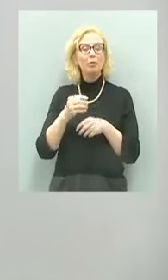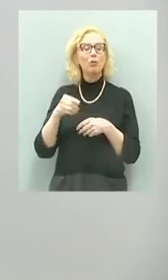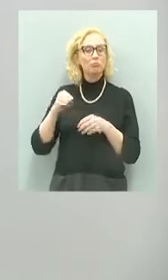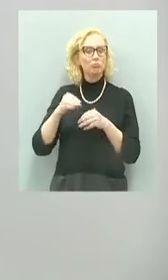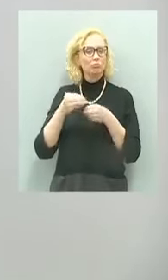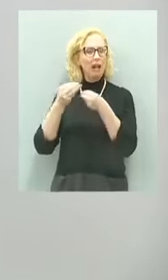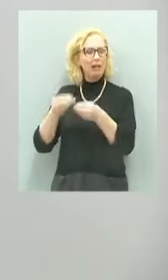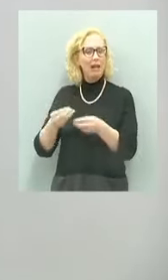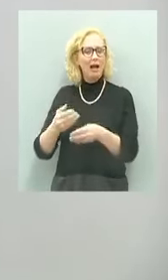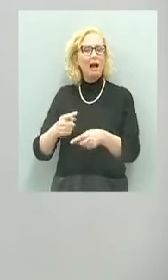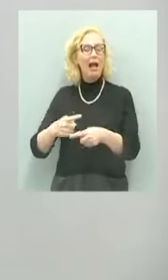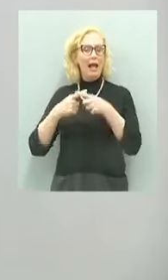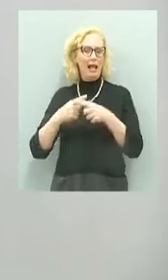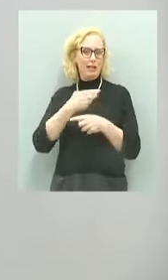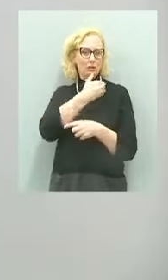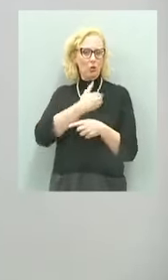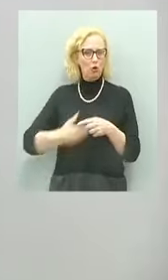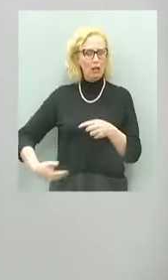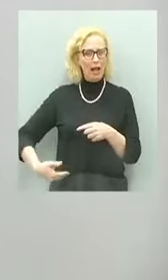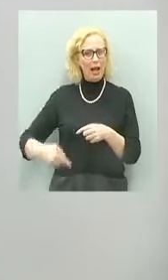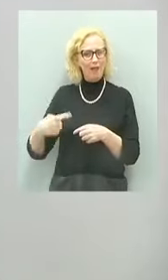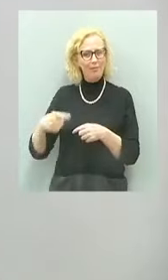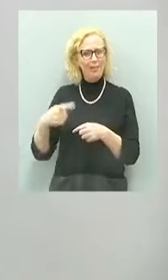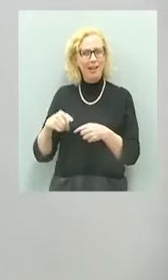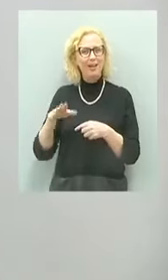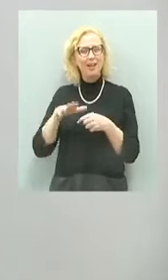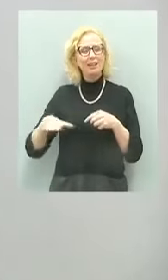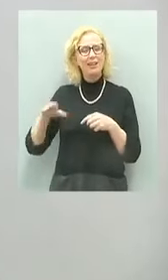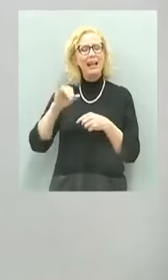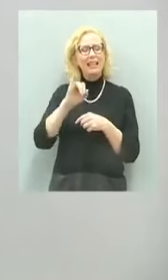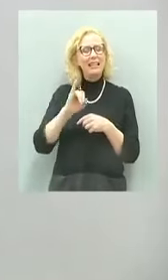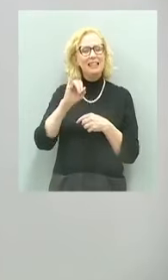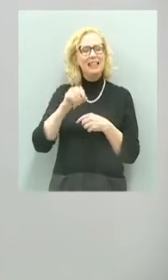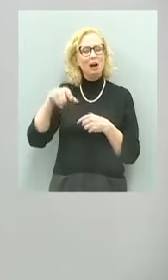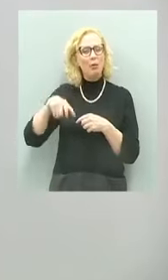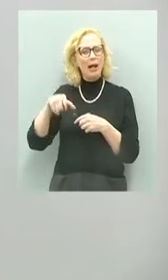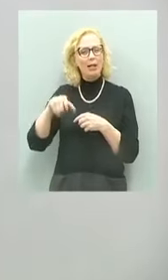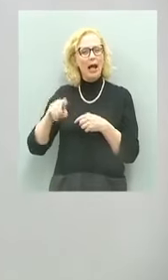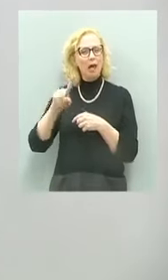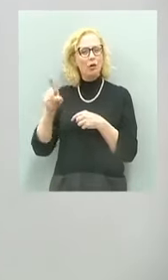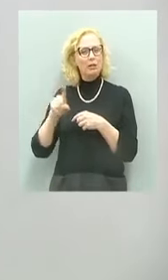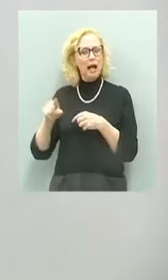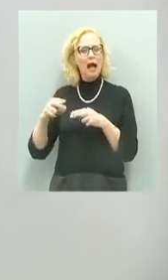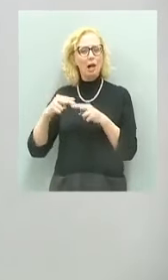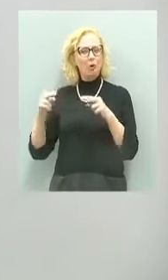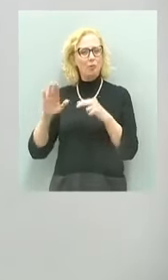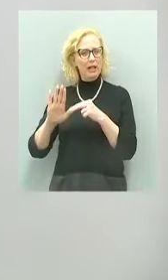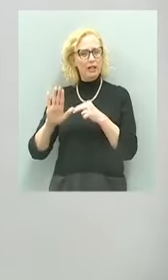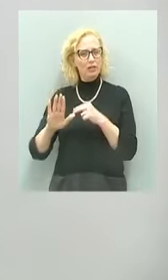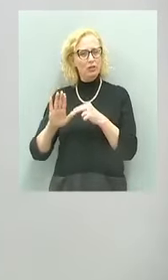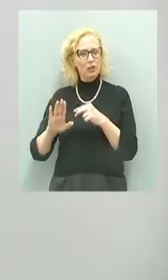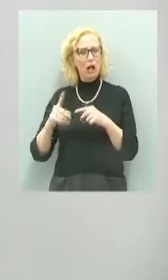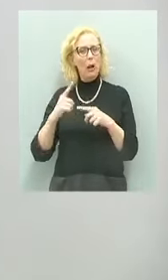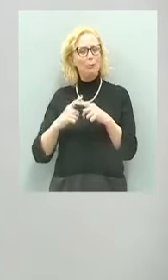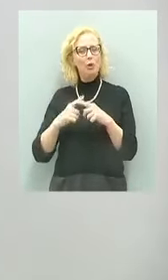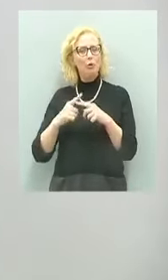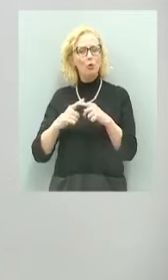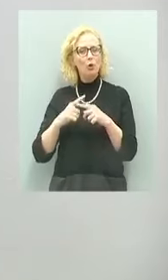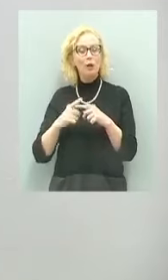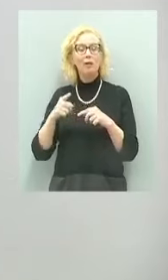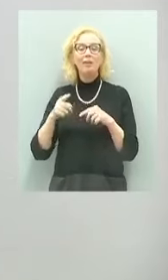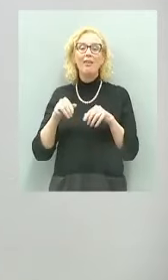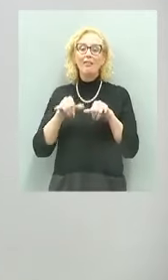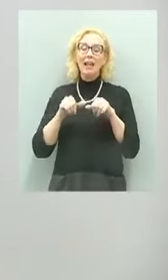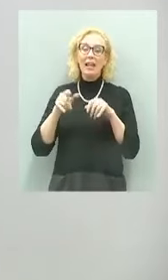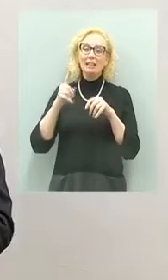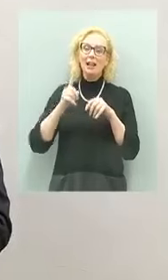ormai ex Jugoslavia, i territori dell'Istria, il Quarnaro, la città di Zara con la sua provincia e la maggior parte